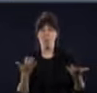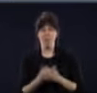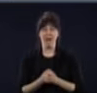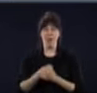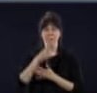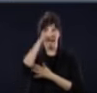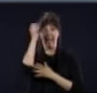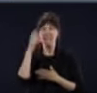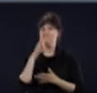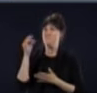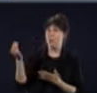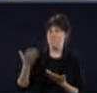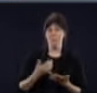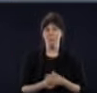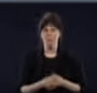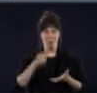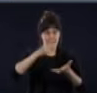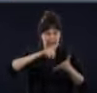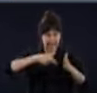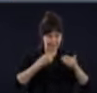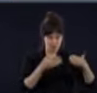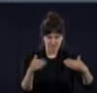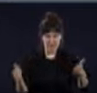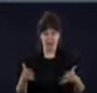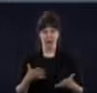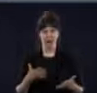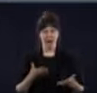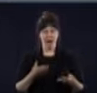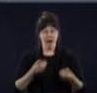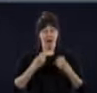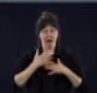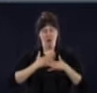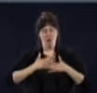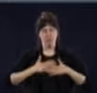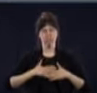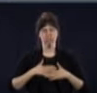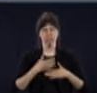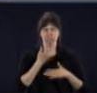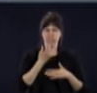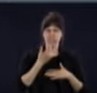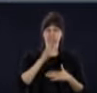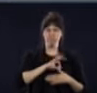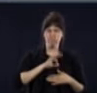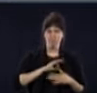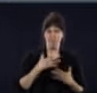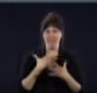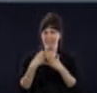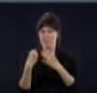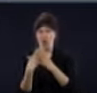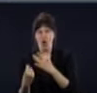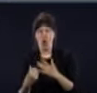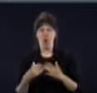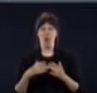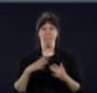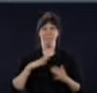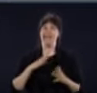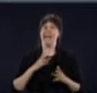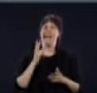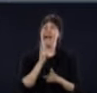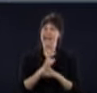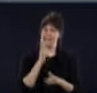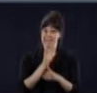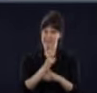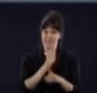séduisant de voir des plans de réouverture comme ça, miroités. Puis on a le goût de vouloir en profiter longtemps. Mais pour en profiter longtemps, pour éviter qu'on doive